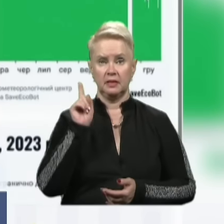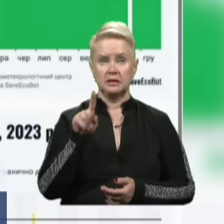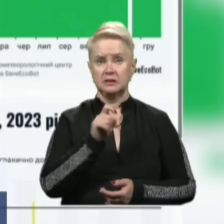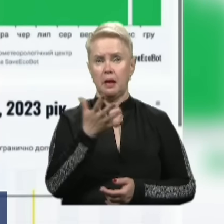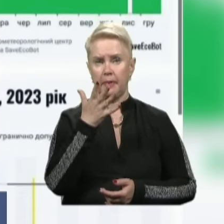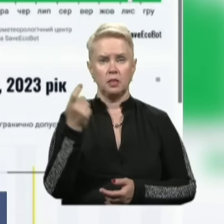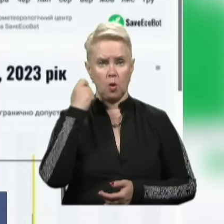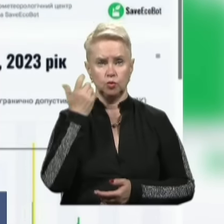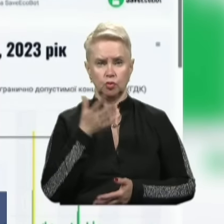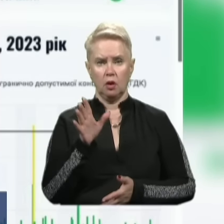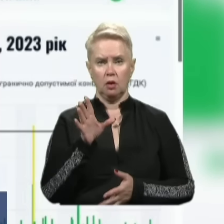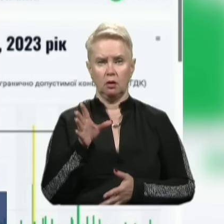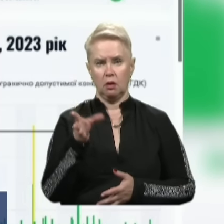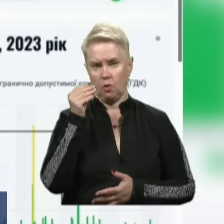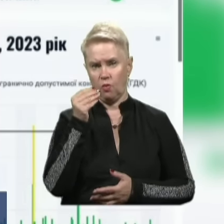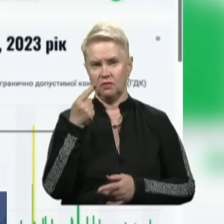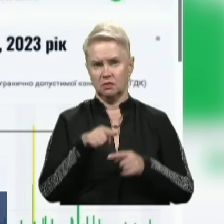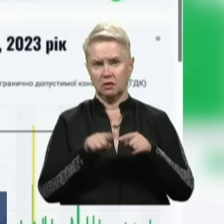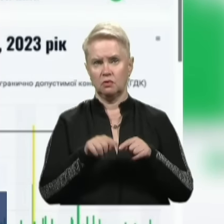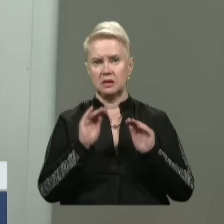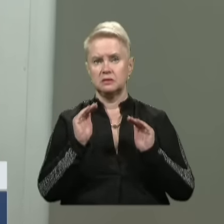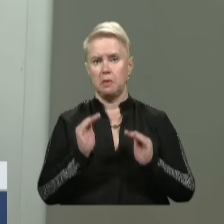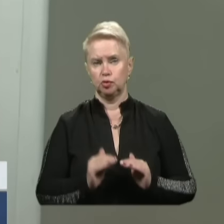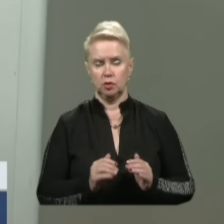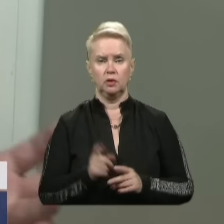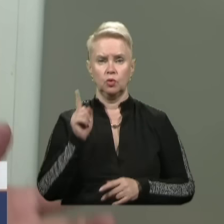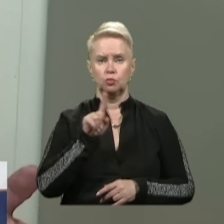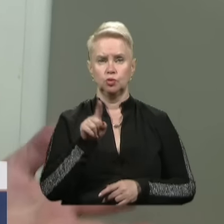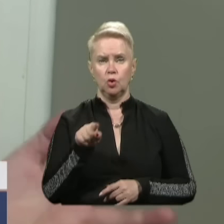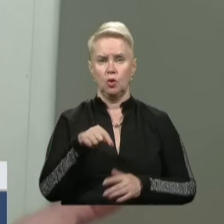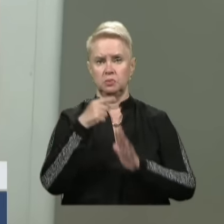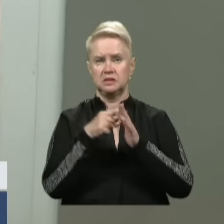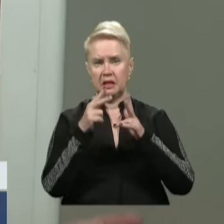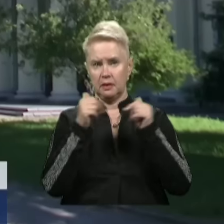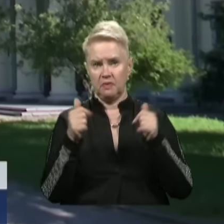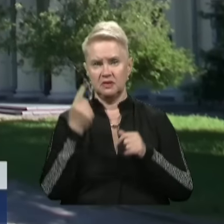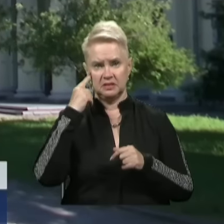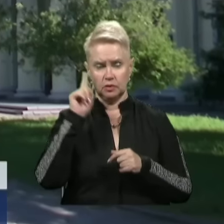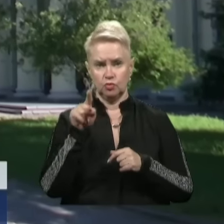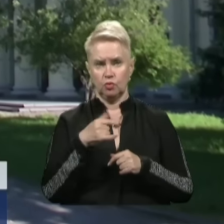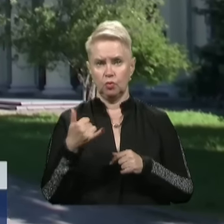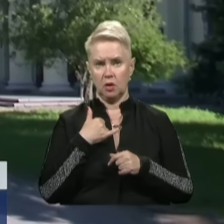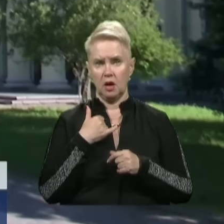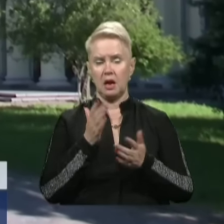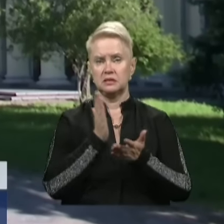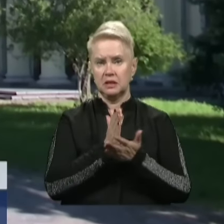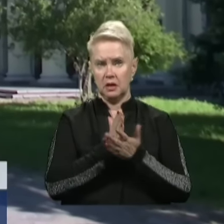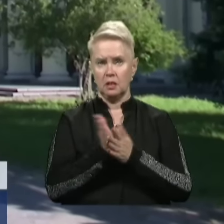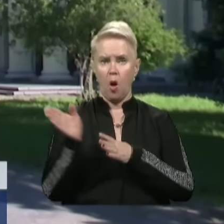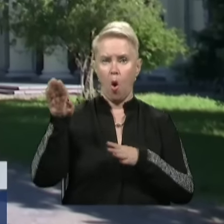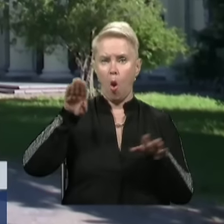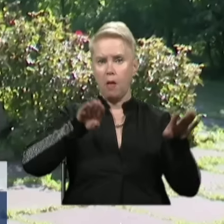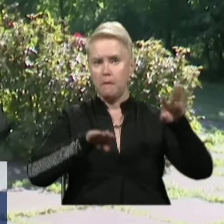за п'ять років, якщо рахувати, вони йдуть на зменшення. Тому що місто Дніпро, ви ж знаєте, що воно у нас розташовано, на